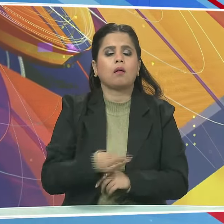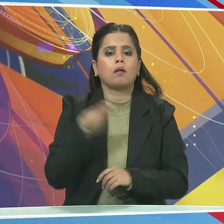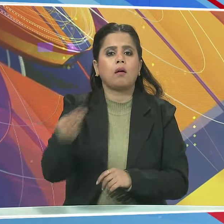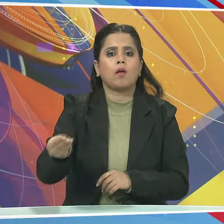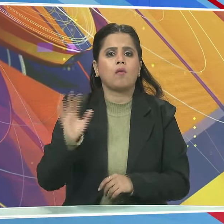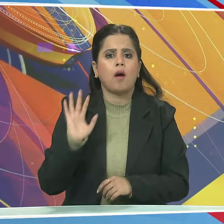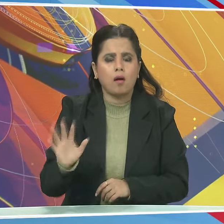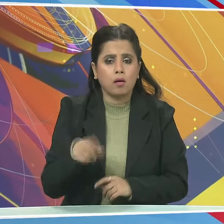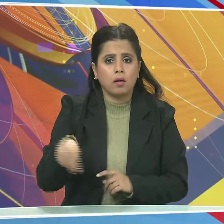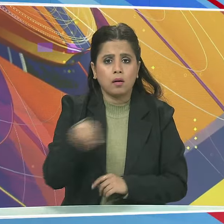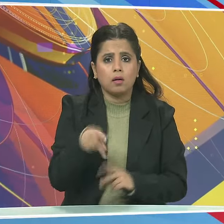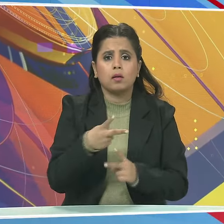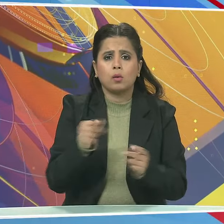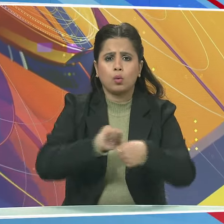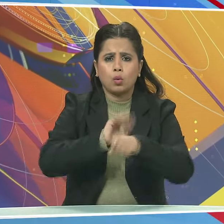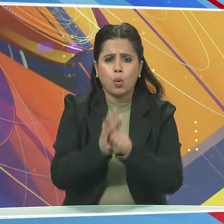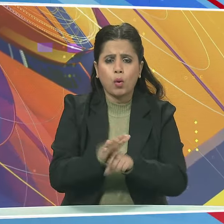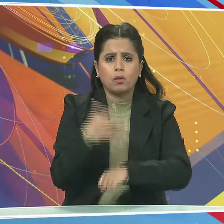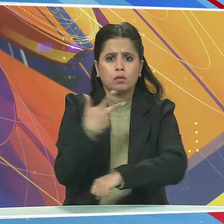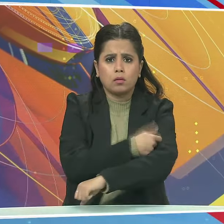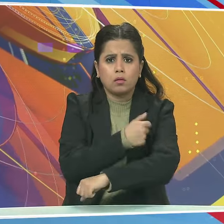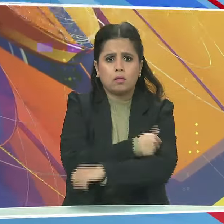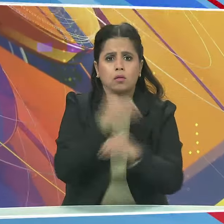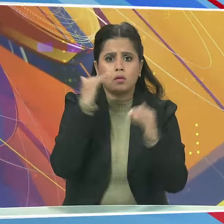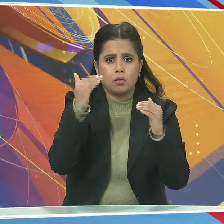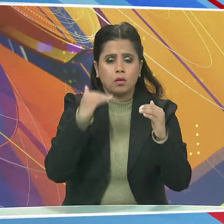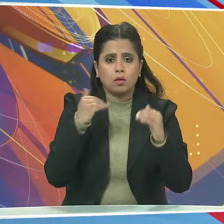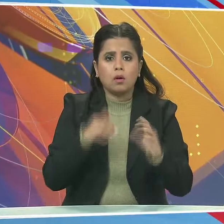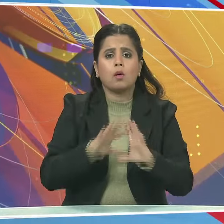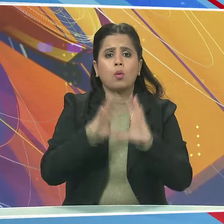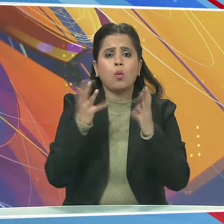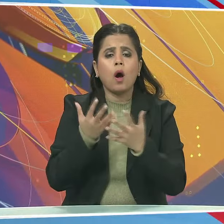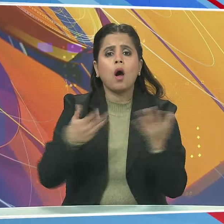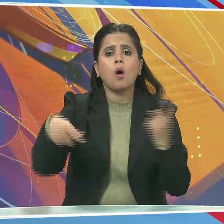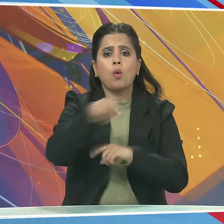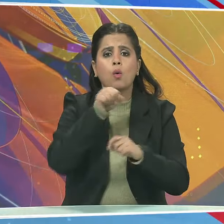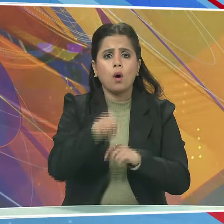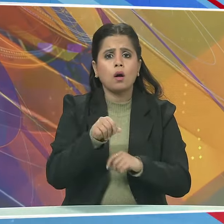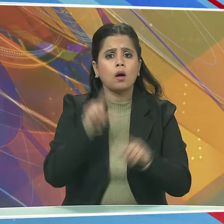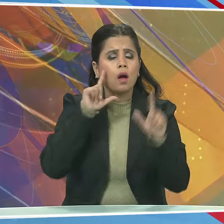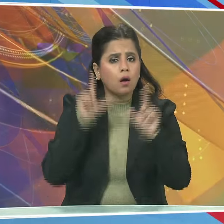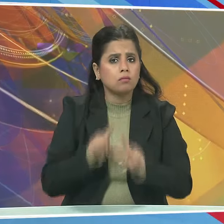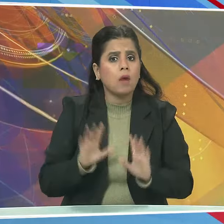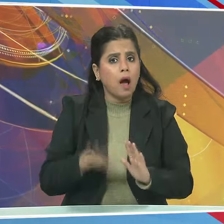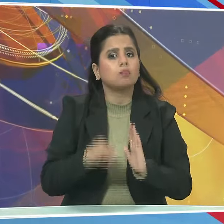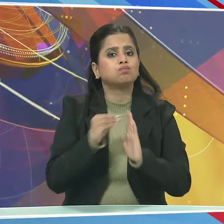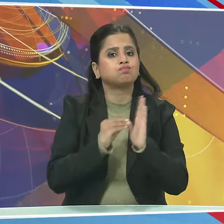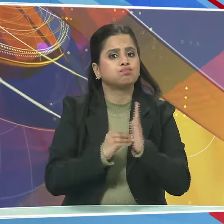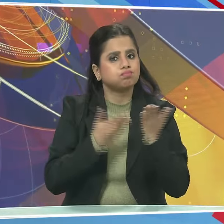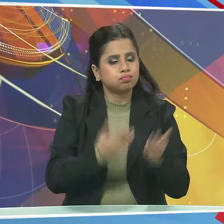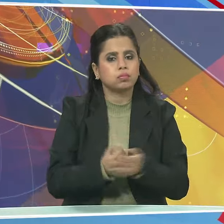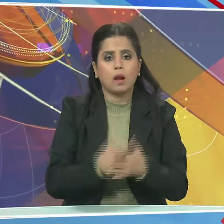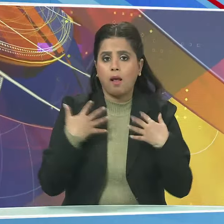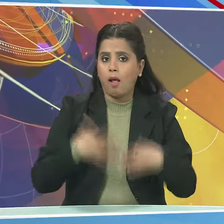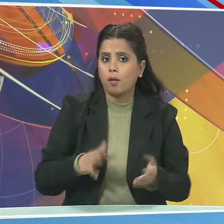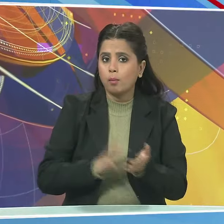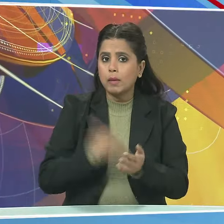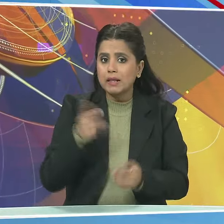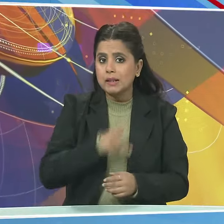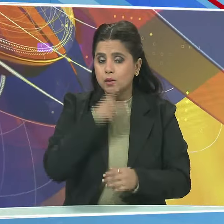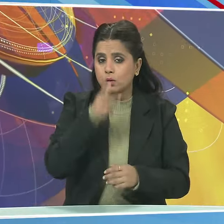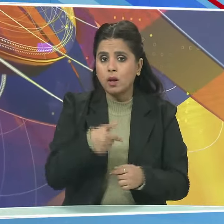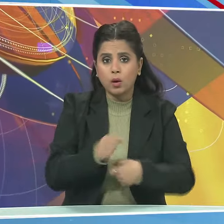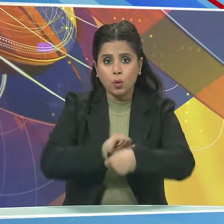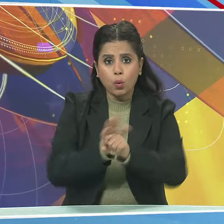हैं जहां विभिन COVID-19 टीकों पर विभिन वैश्विक साक्ष उपलब्ध हैं स्वास्त मंत्राले ने कहा